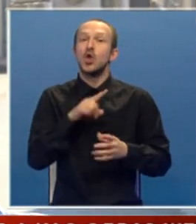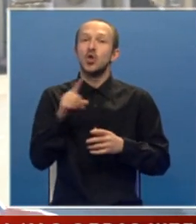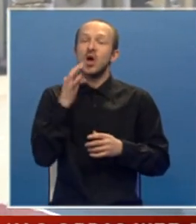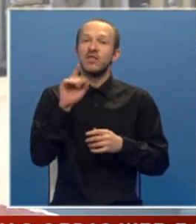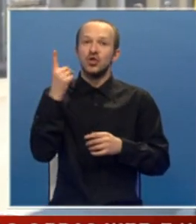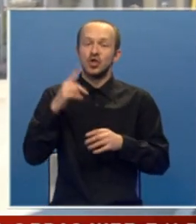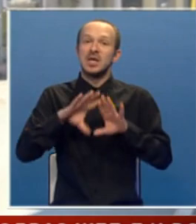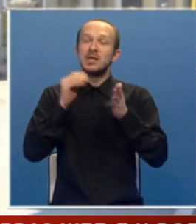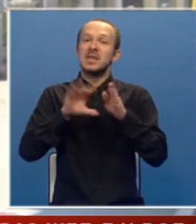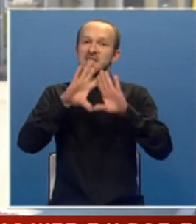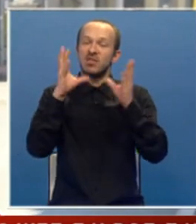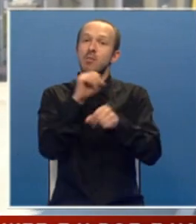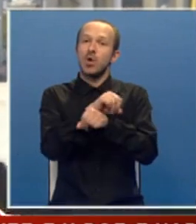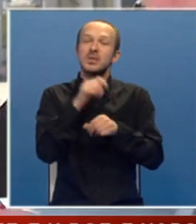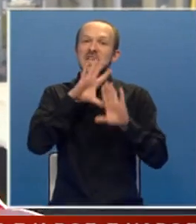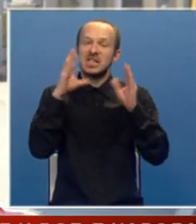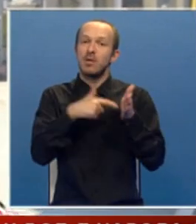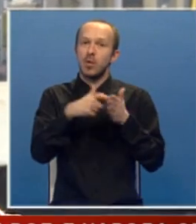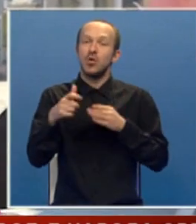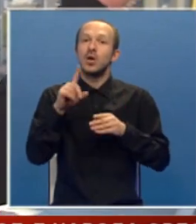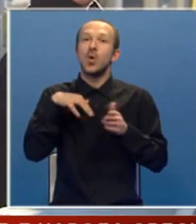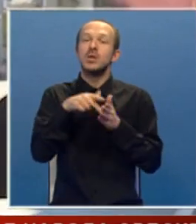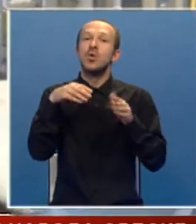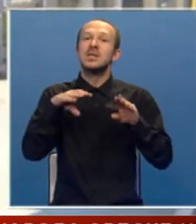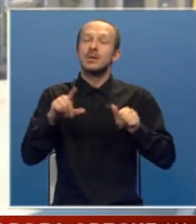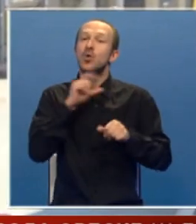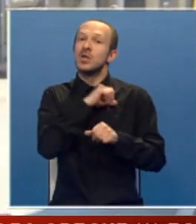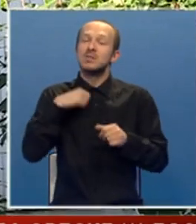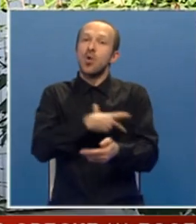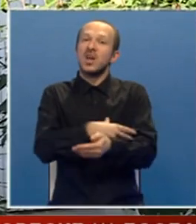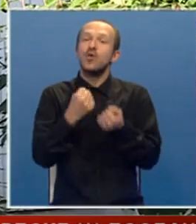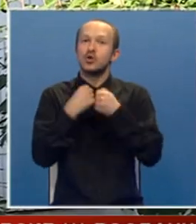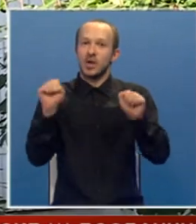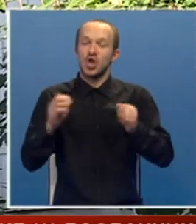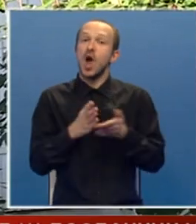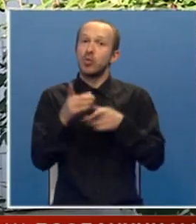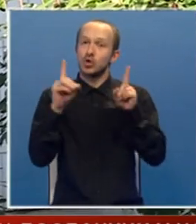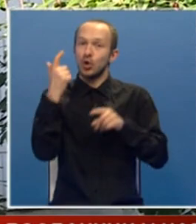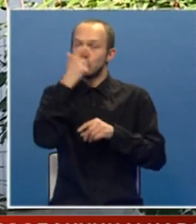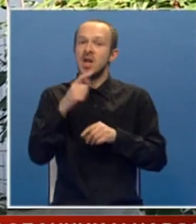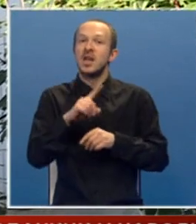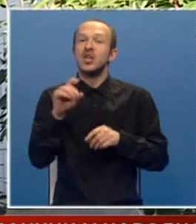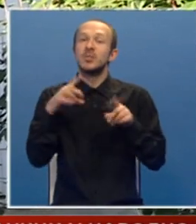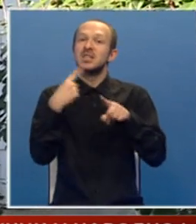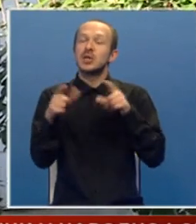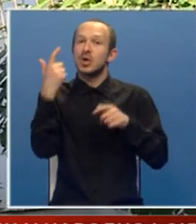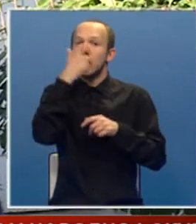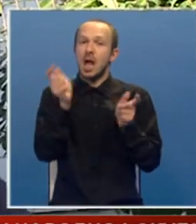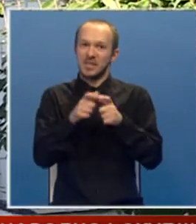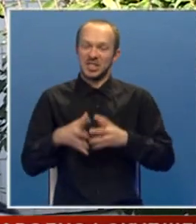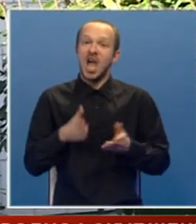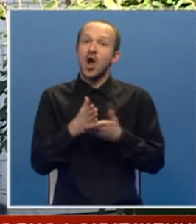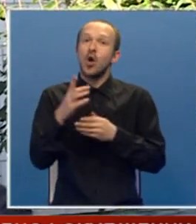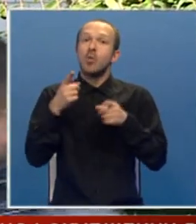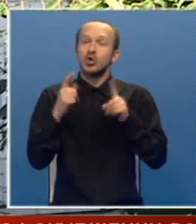Treba da nas sve pohapse, da nas sve pobiju i da im damo zemlju koju smo krlju odbrali. Ako postoji sumnja neće bez razloga hapšiti. Ako